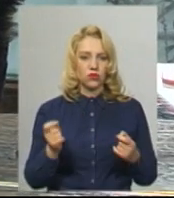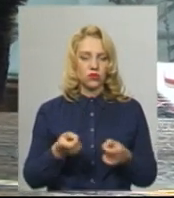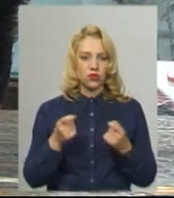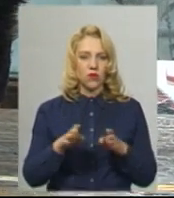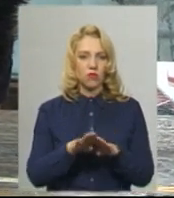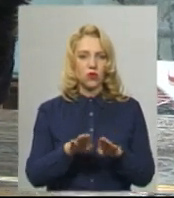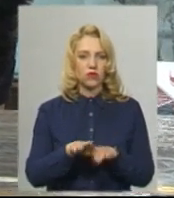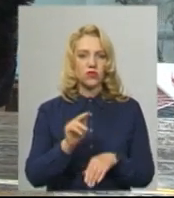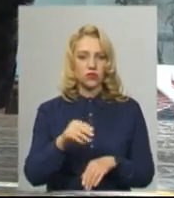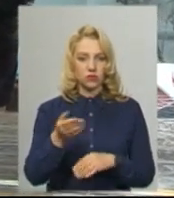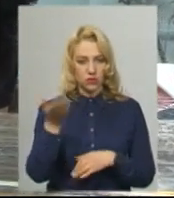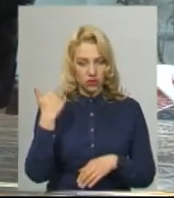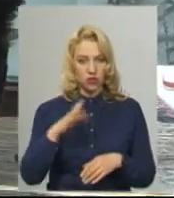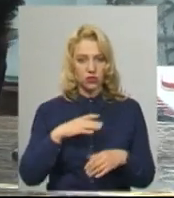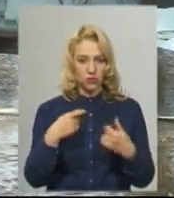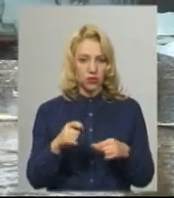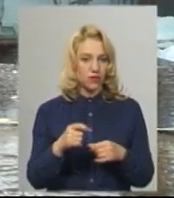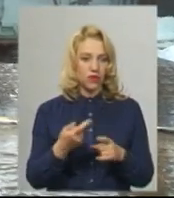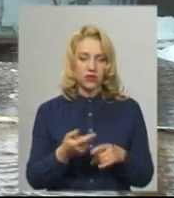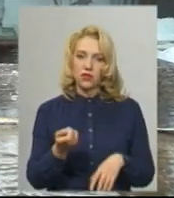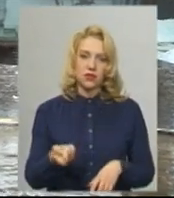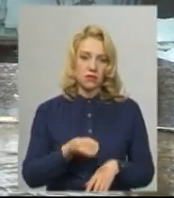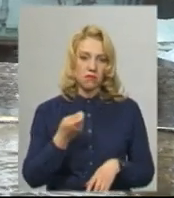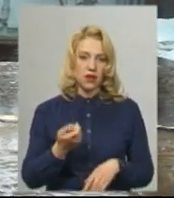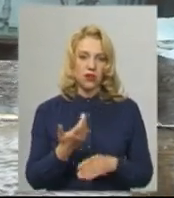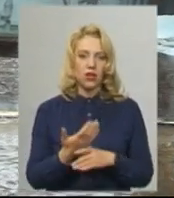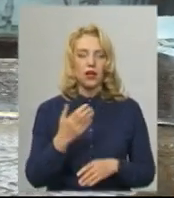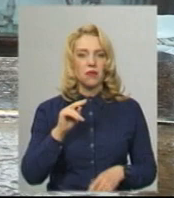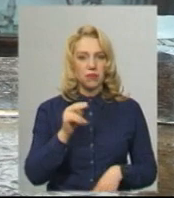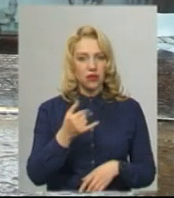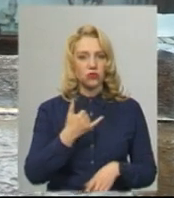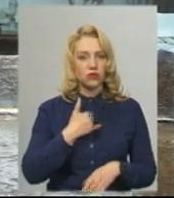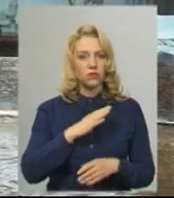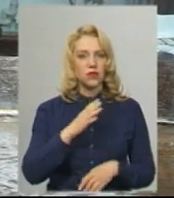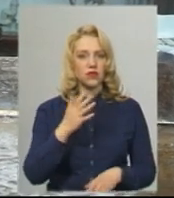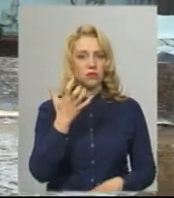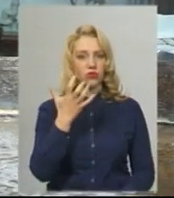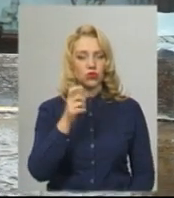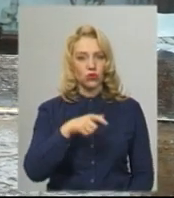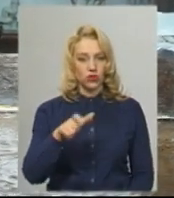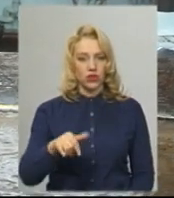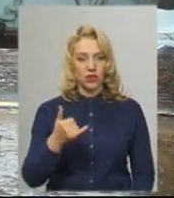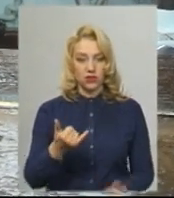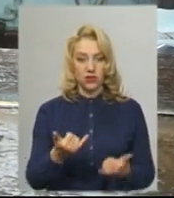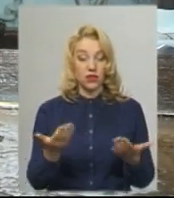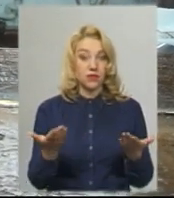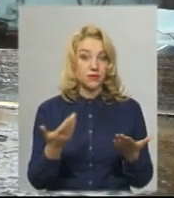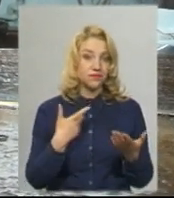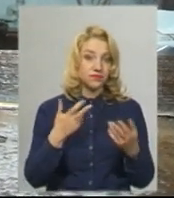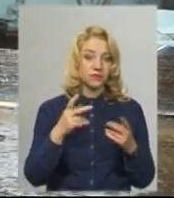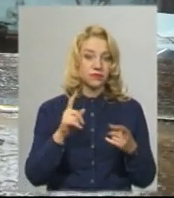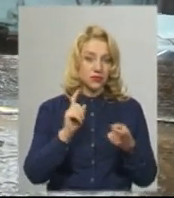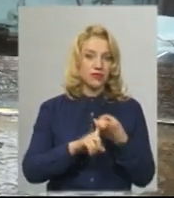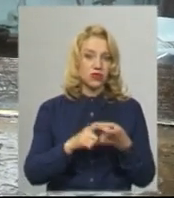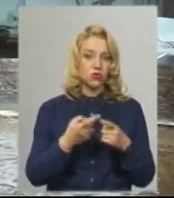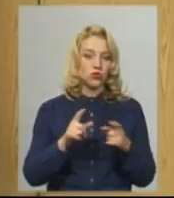Порівняно з тим, що ми колись відпускали, то зараз дуже мало. Як на п'ятницю, то в нас було по 500 пасажирів, а як зараз, ну, в зв'язку з тим